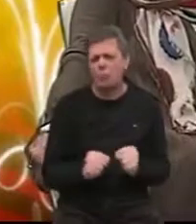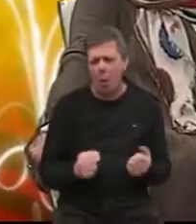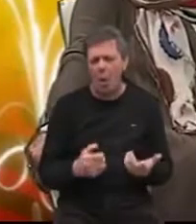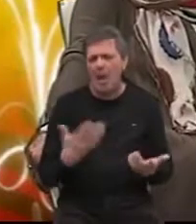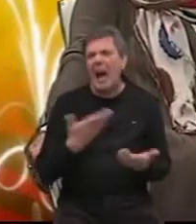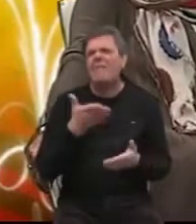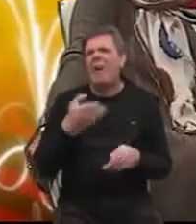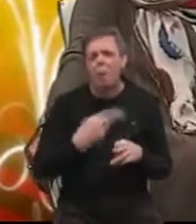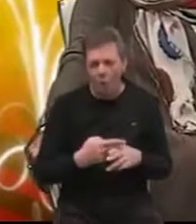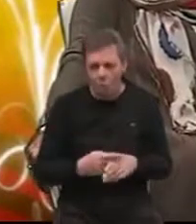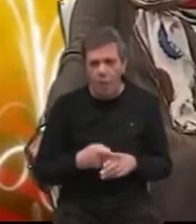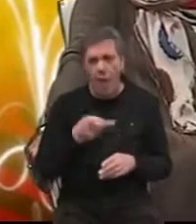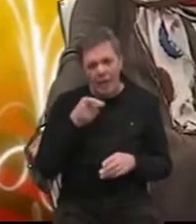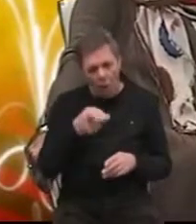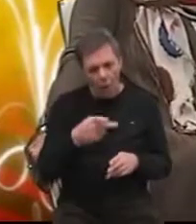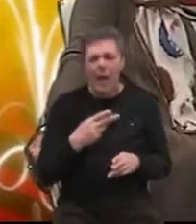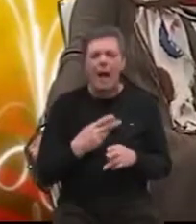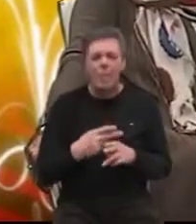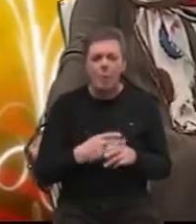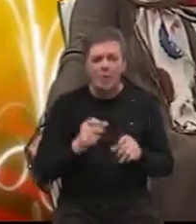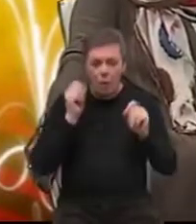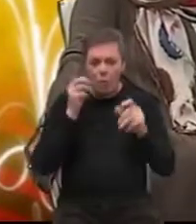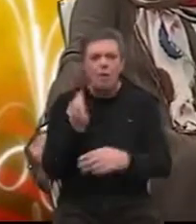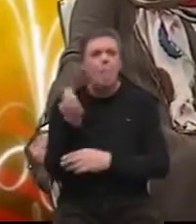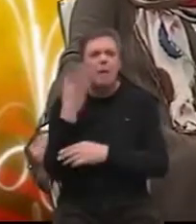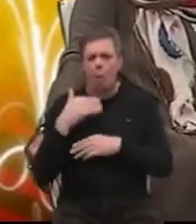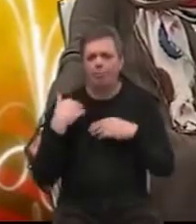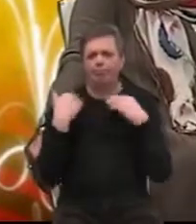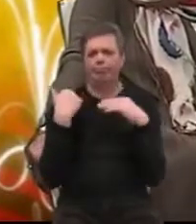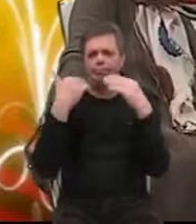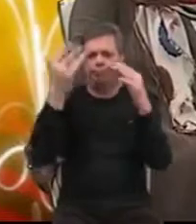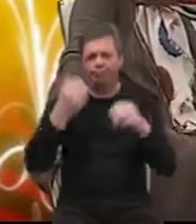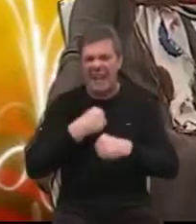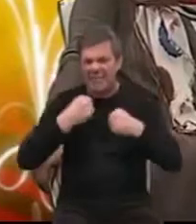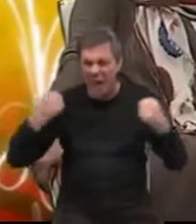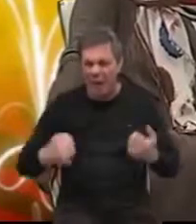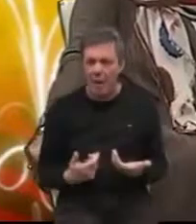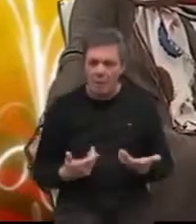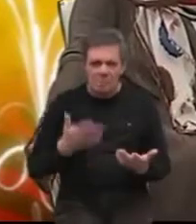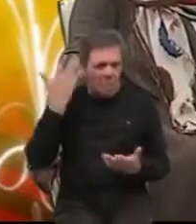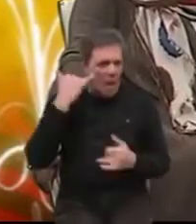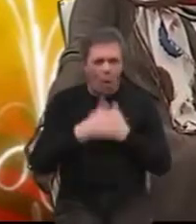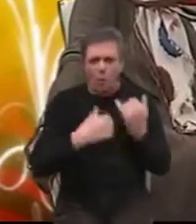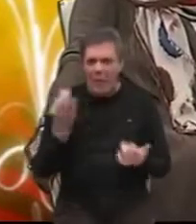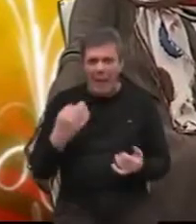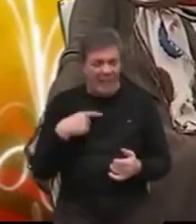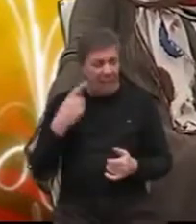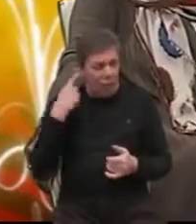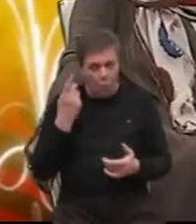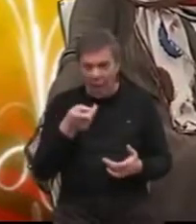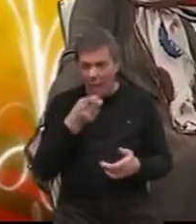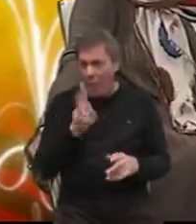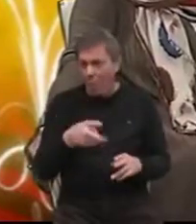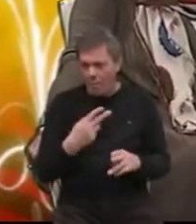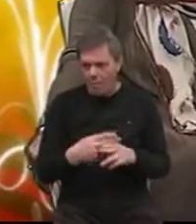i kakva je to bolest, ali se bolest kod njega začuđujuće brzo razvijala. Pred kojih godinu dana kad sam ja čula od nje da ona